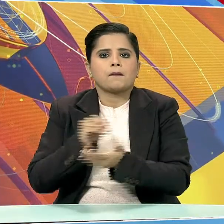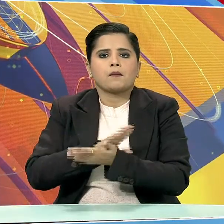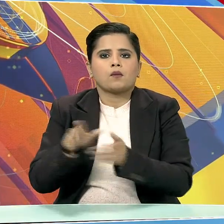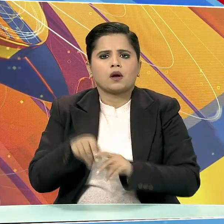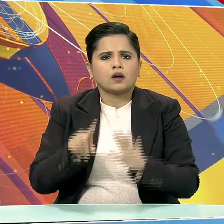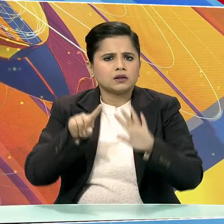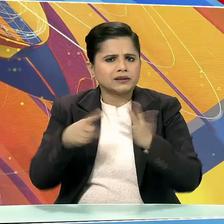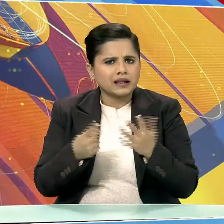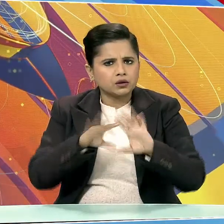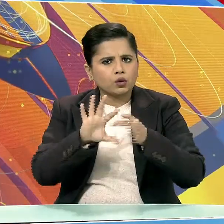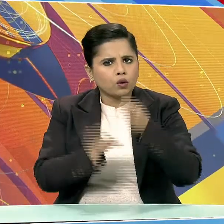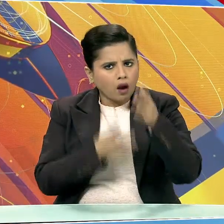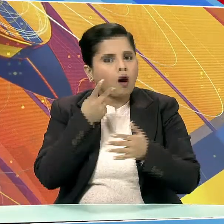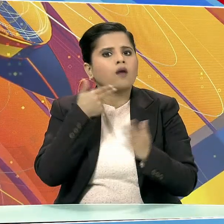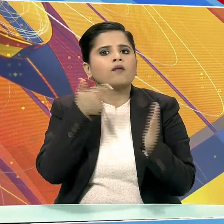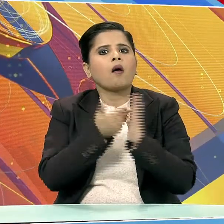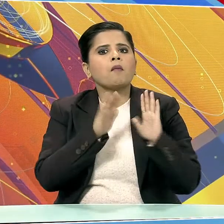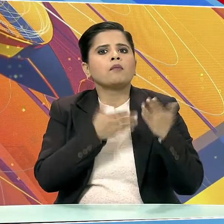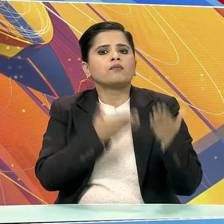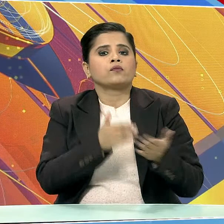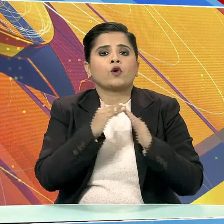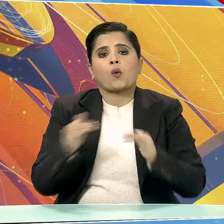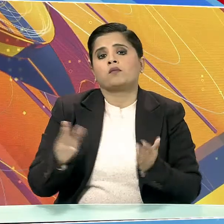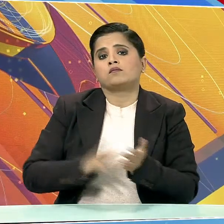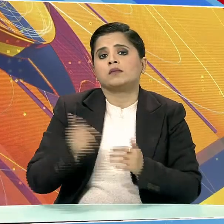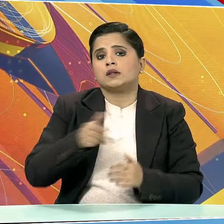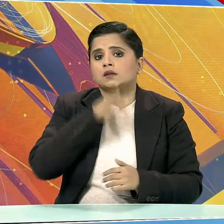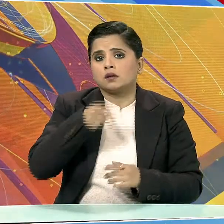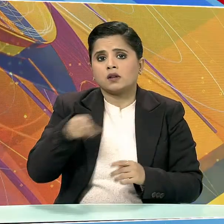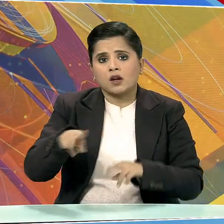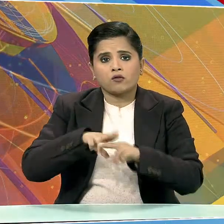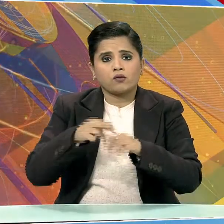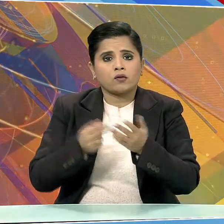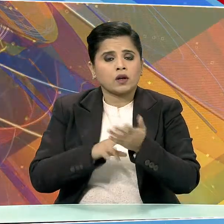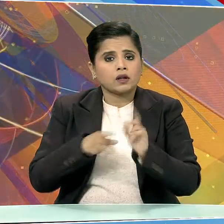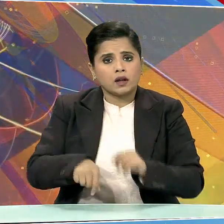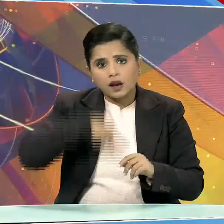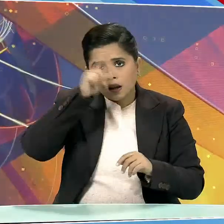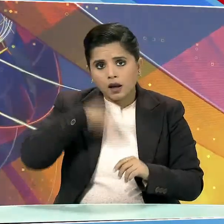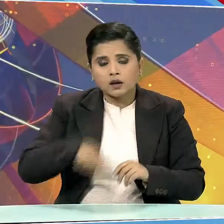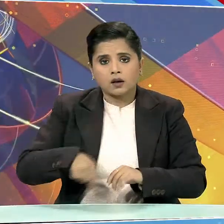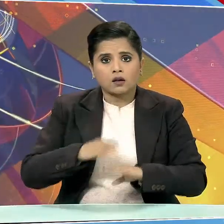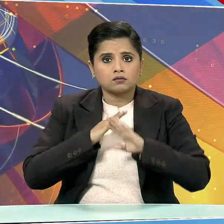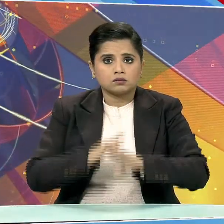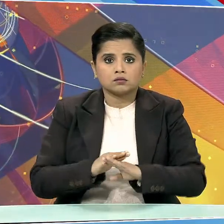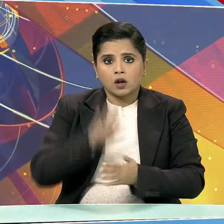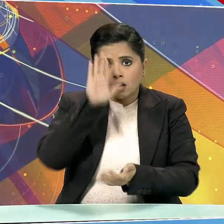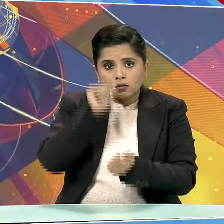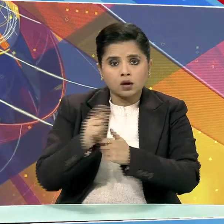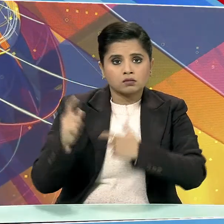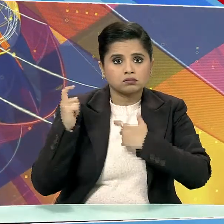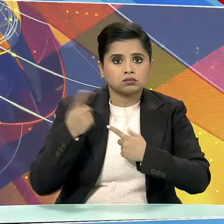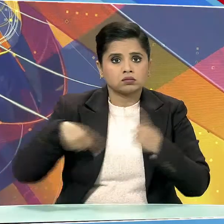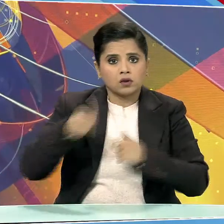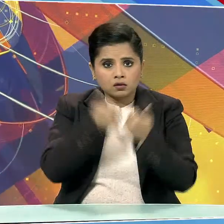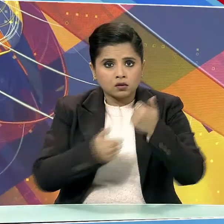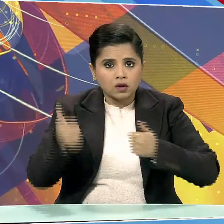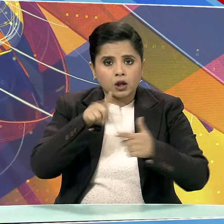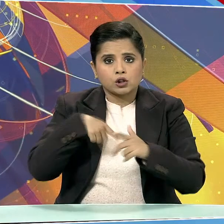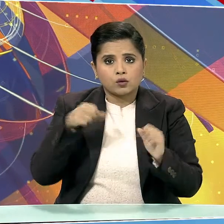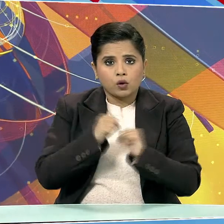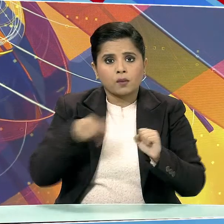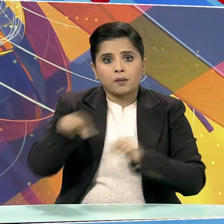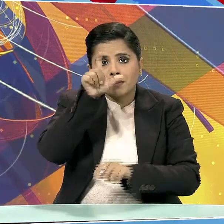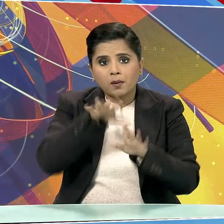के रूप में साबने आया था। ग्रिह बंतर आले ने कहा है कि ये फरंट भारती सुरक्षा बनों, राजनेताओं और जम्मु कश्मीर में